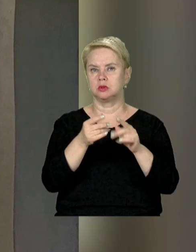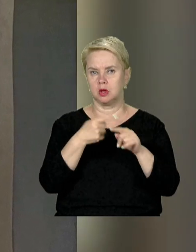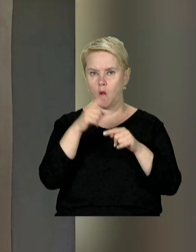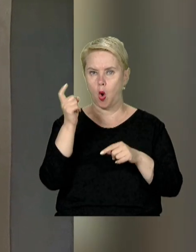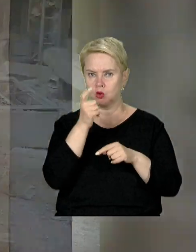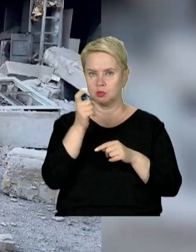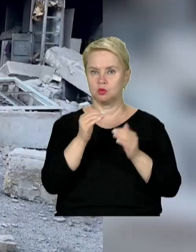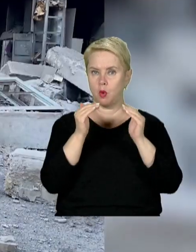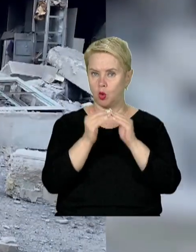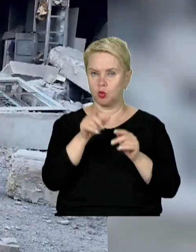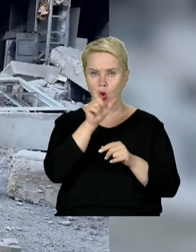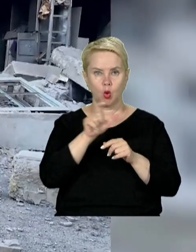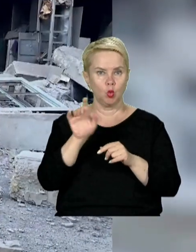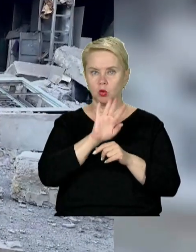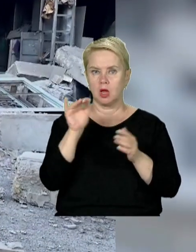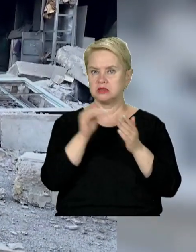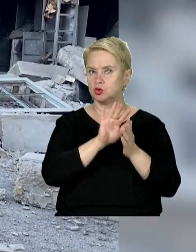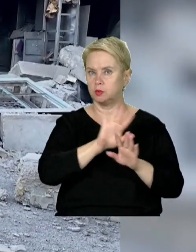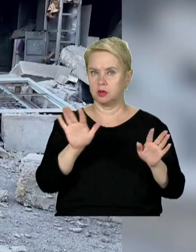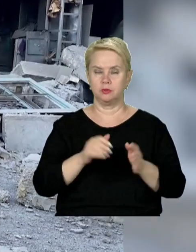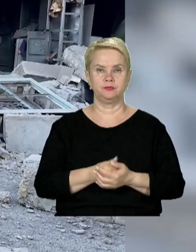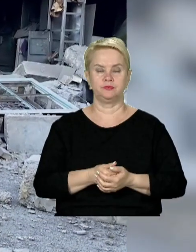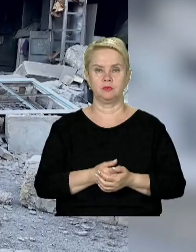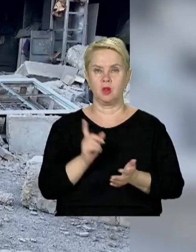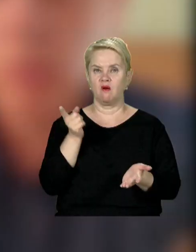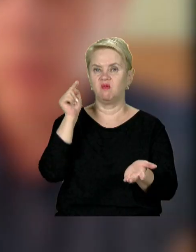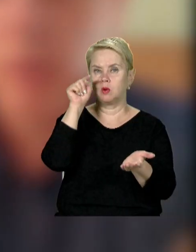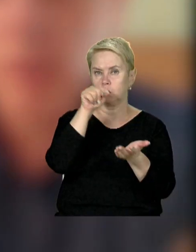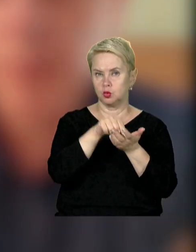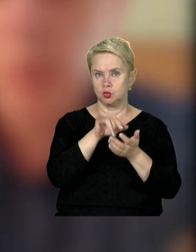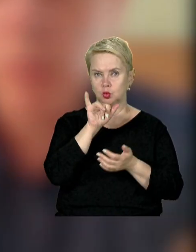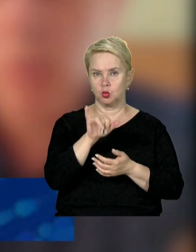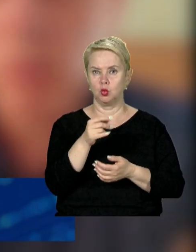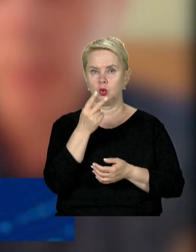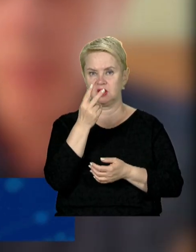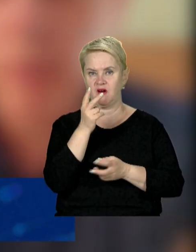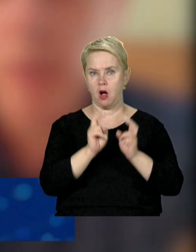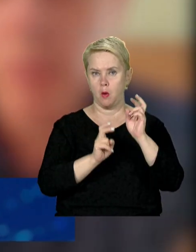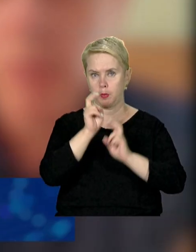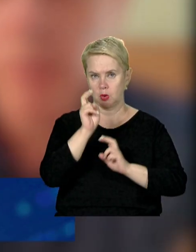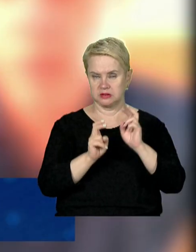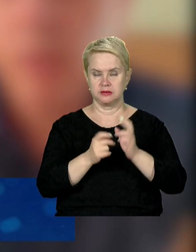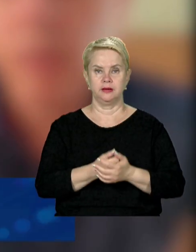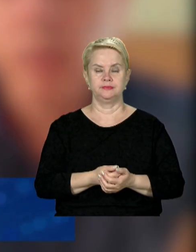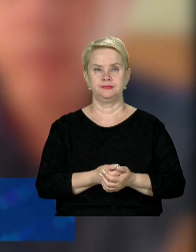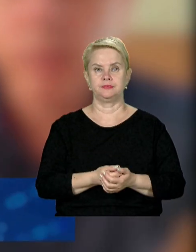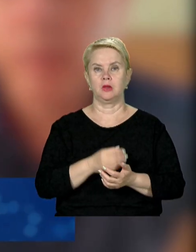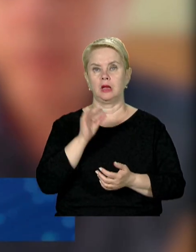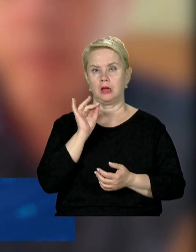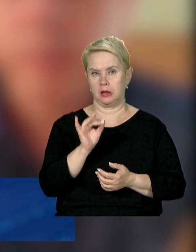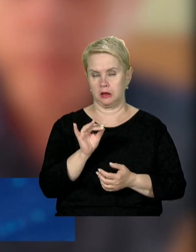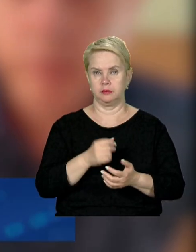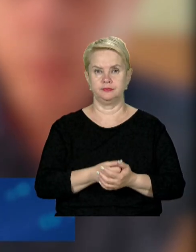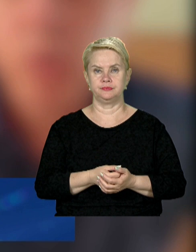та господарчу споруду. Людей не зачепило. Влучили у два промислових підприємства. Є